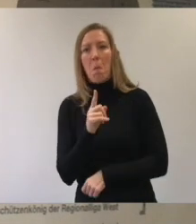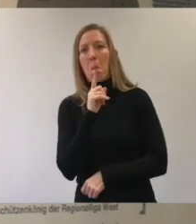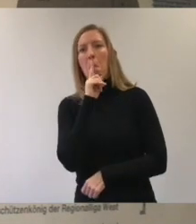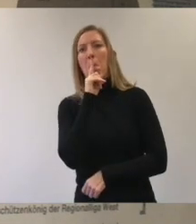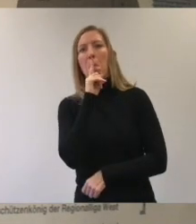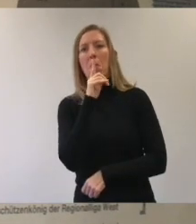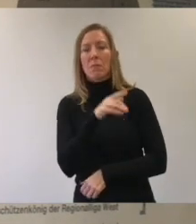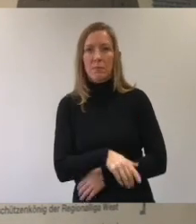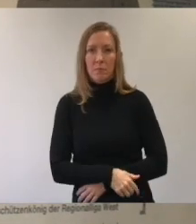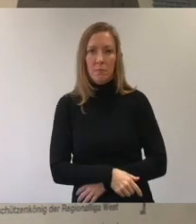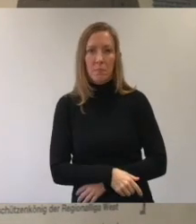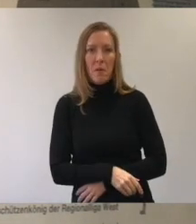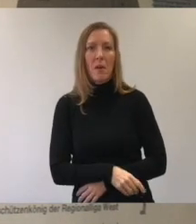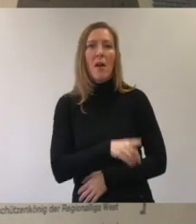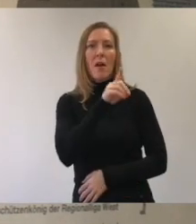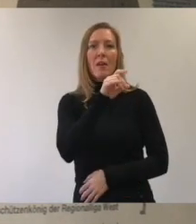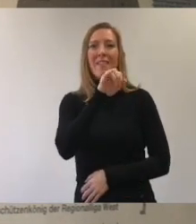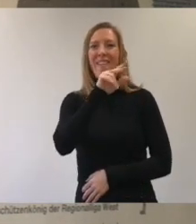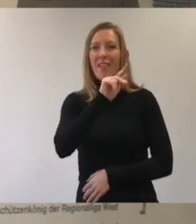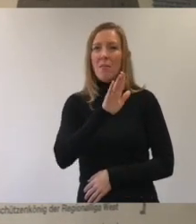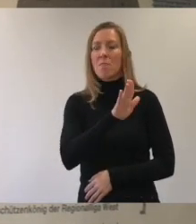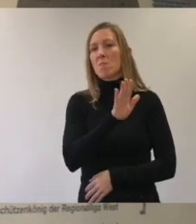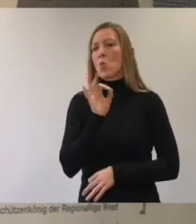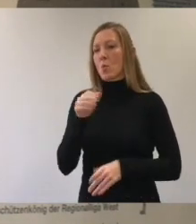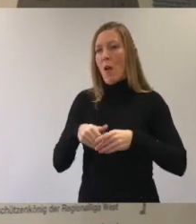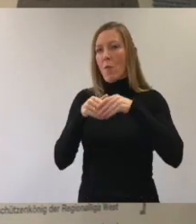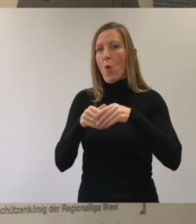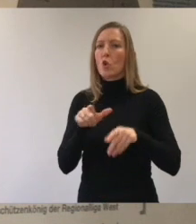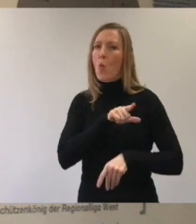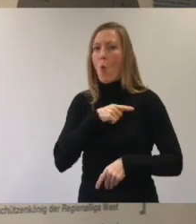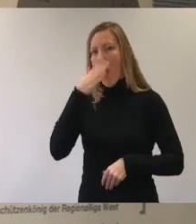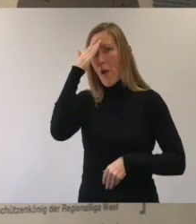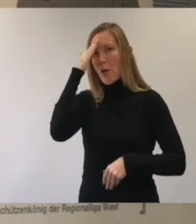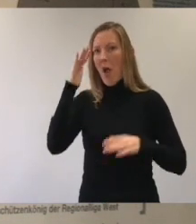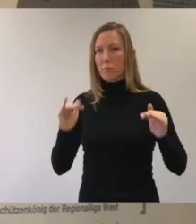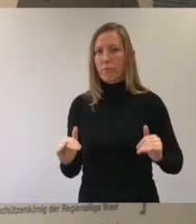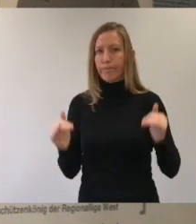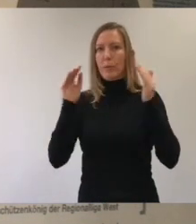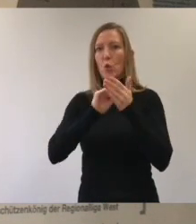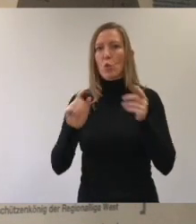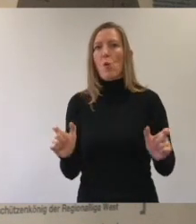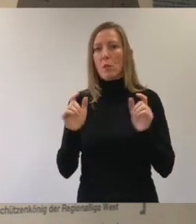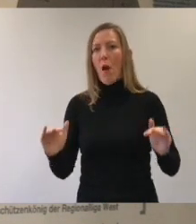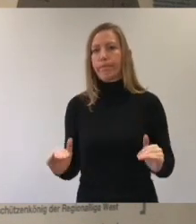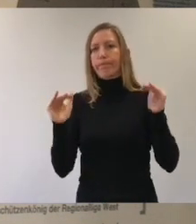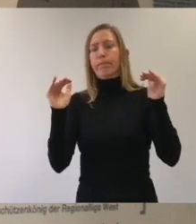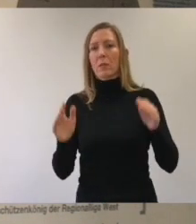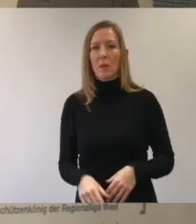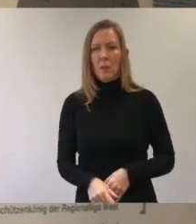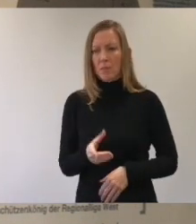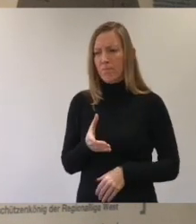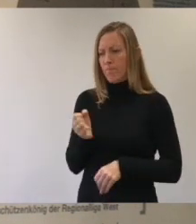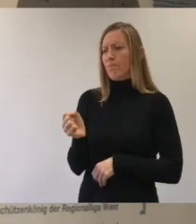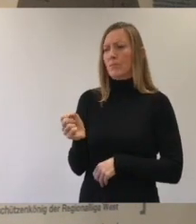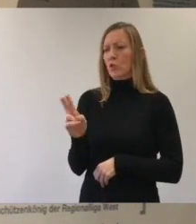Ingo sagt kaum etwas. Dirk ist ein guter Freund von Ingo. Die beiden kennen sich seit der Schulzeit. Er merkt schnell,